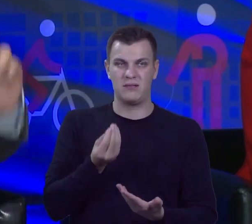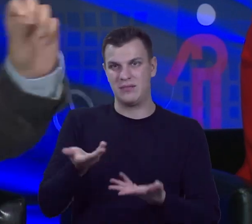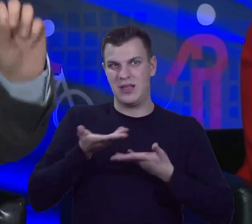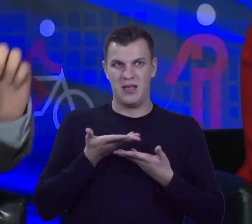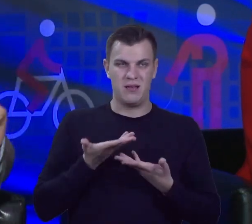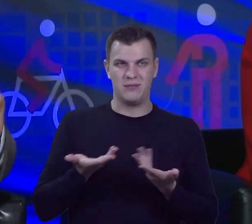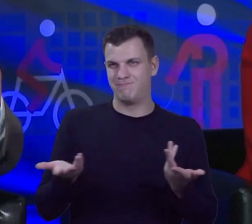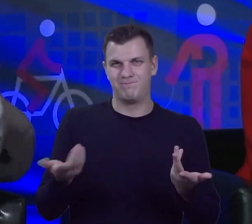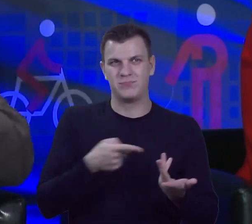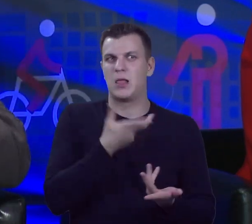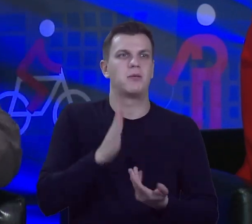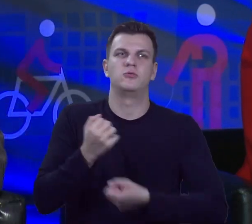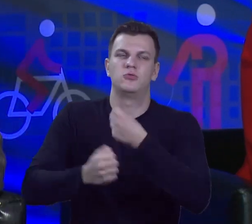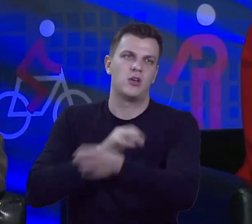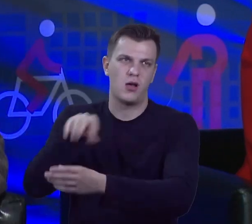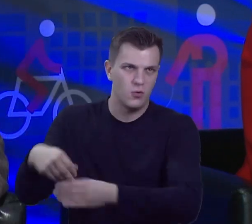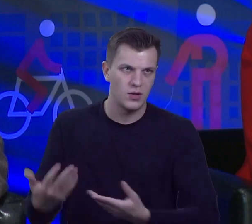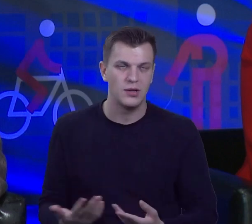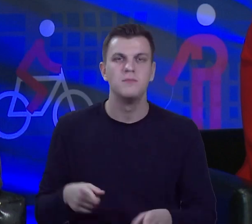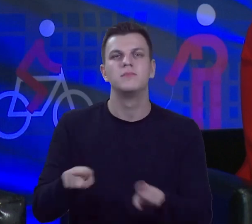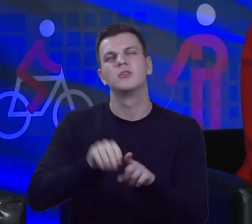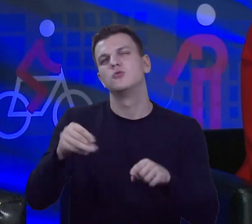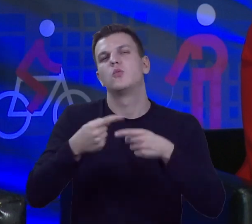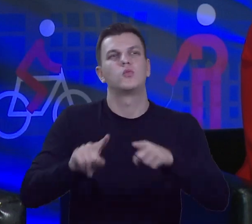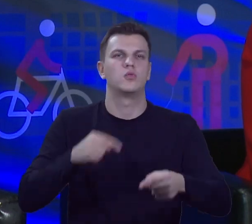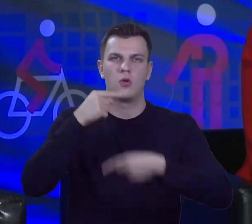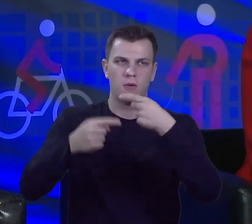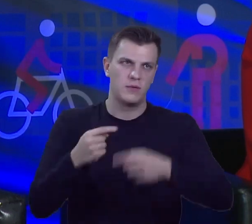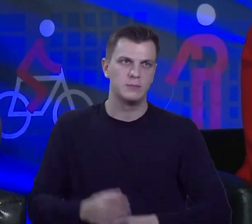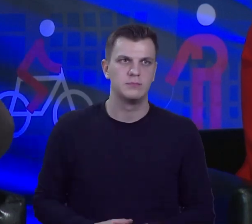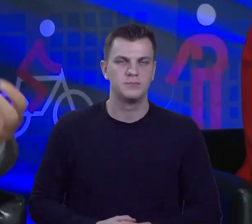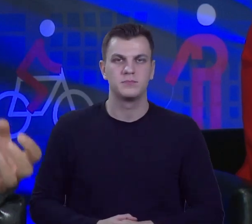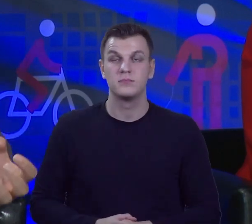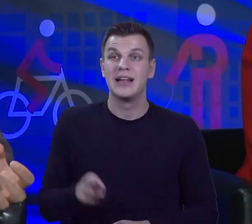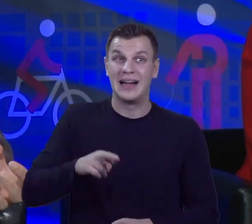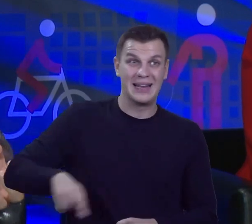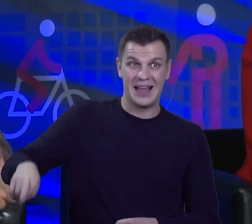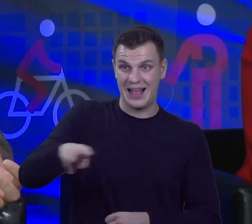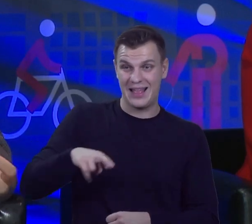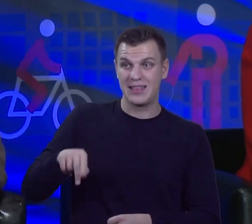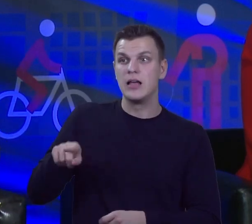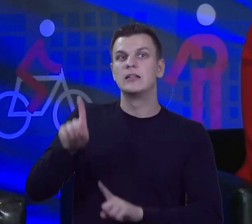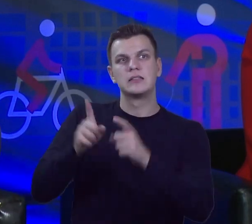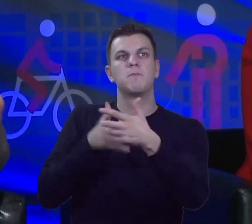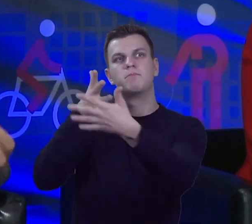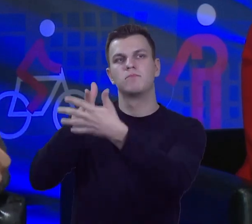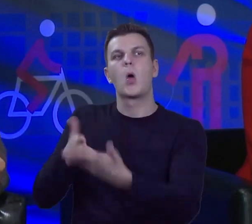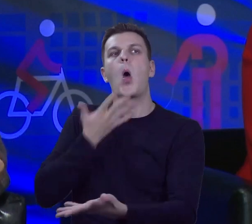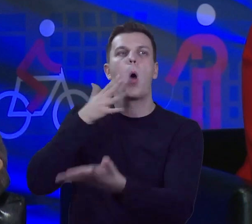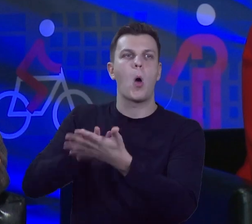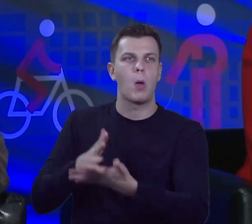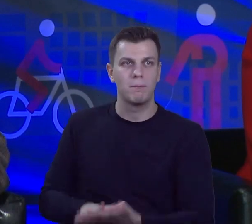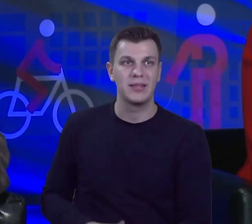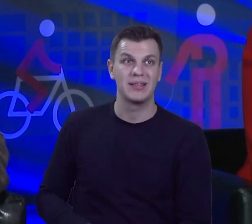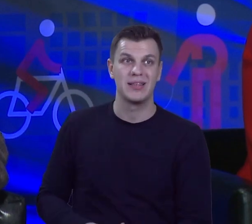angażował. Kolejny temat, to jest taki bardzo krótko jeszcze. Szanowni Państwo, radni czasem opiniują pewne rzeczy, o